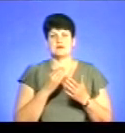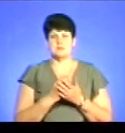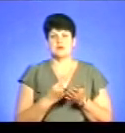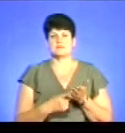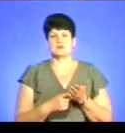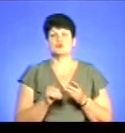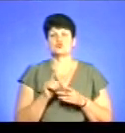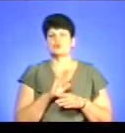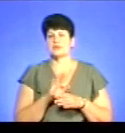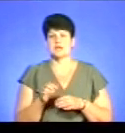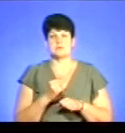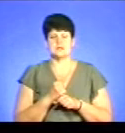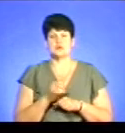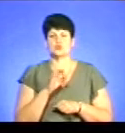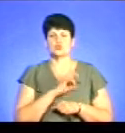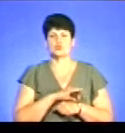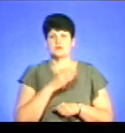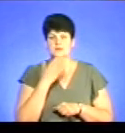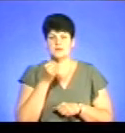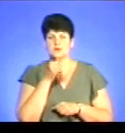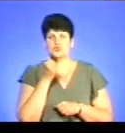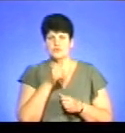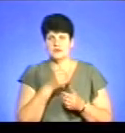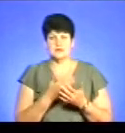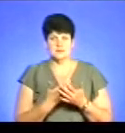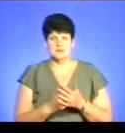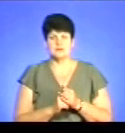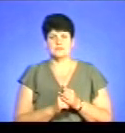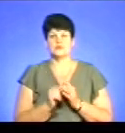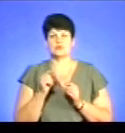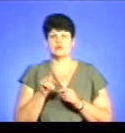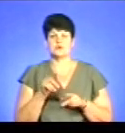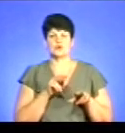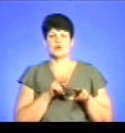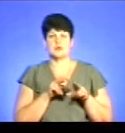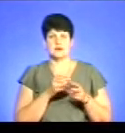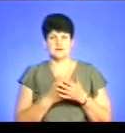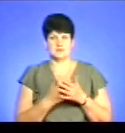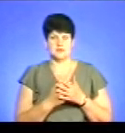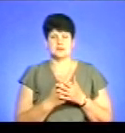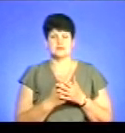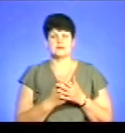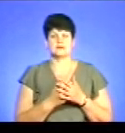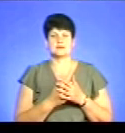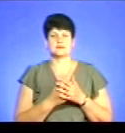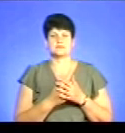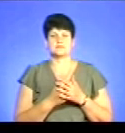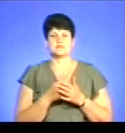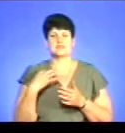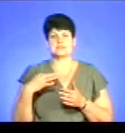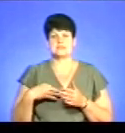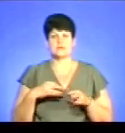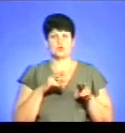чому вона не працює, і доходів немає ті нівих, наприклад. І тому, що вона доглядає, наприклад, я з вами такий приклад, син